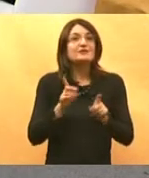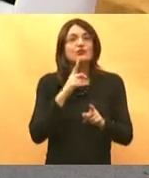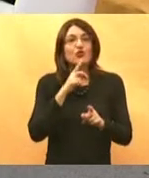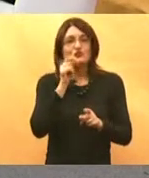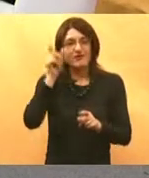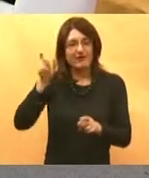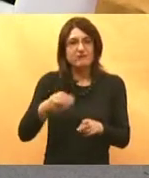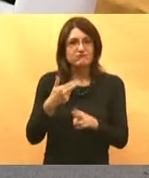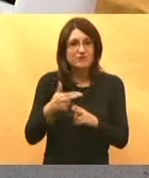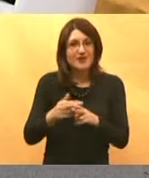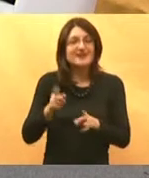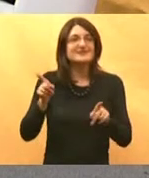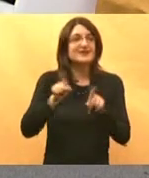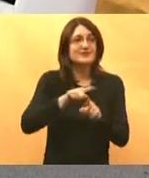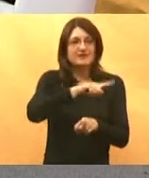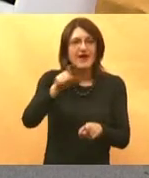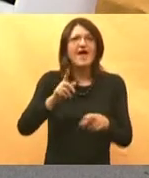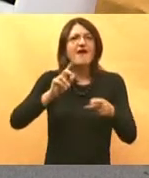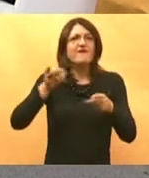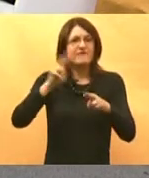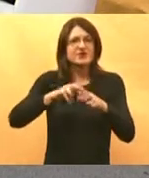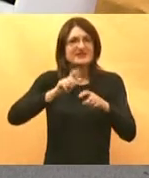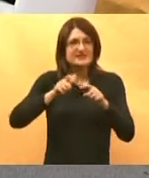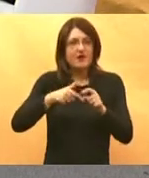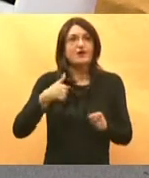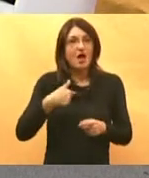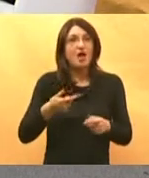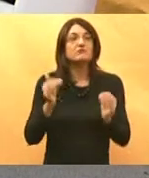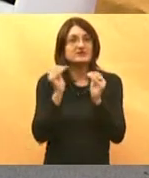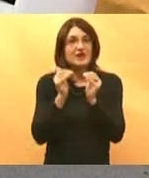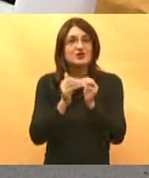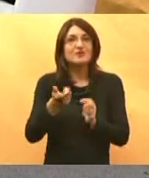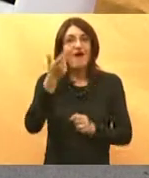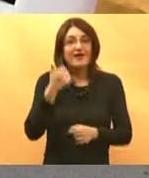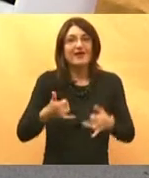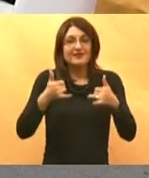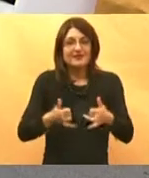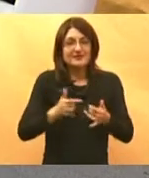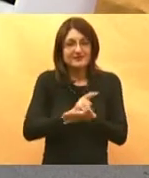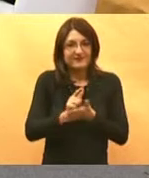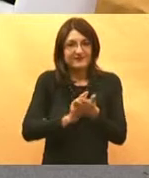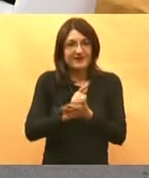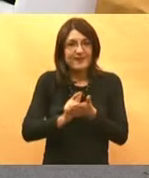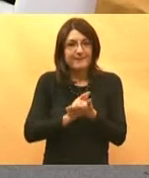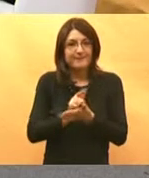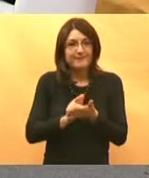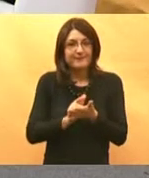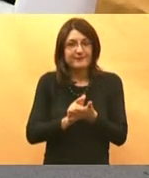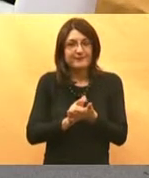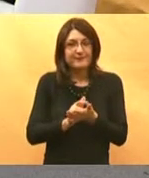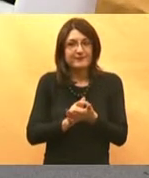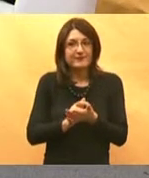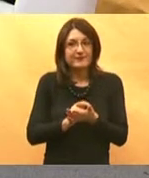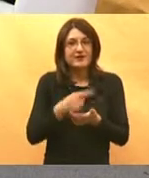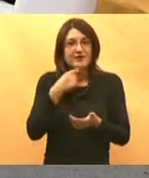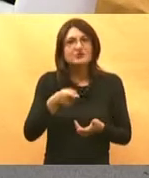lječnika i većine stvari koje ste rekli se slažem međutim smatram da u današnje vrijeme bi spominjali ste